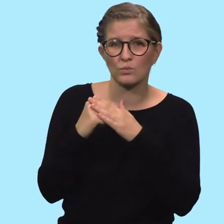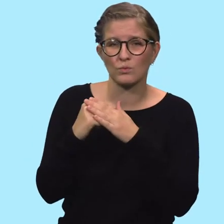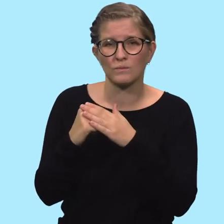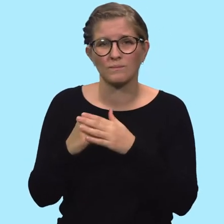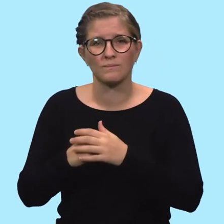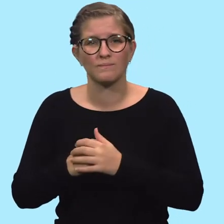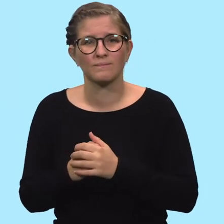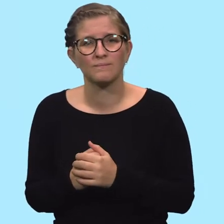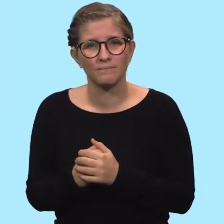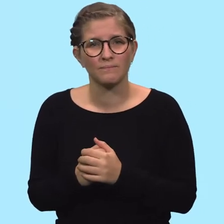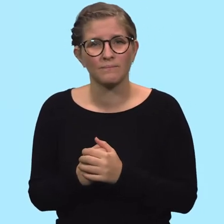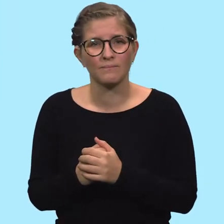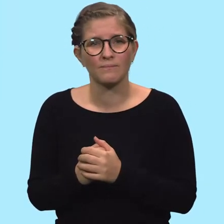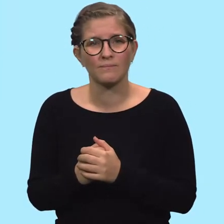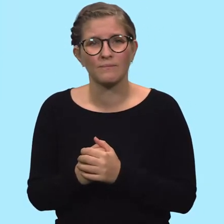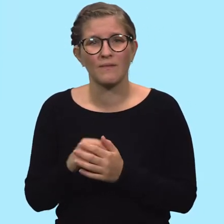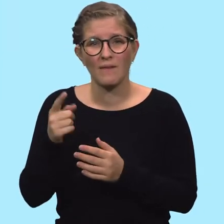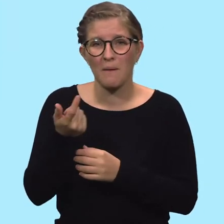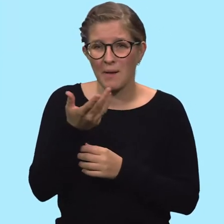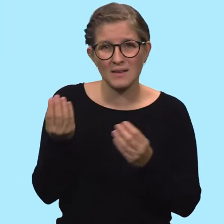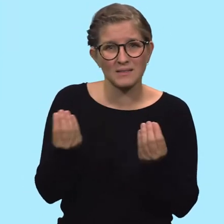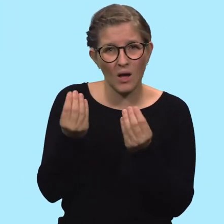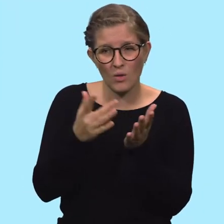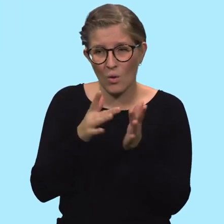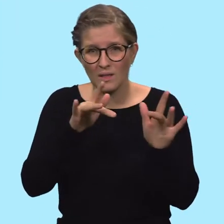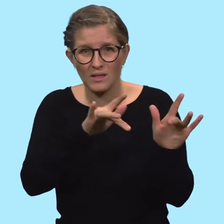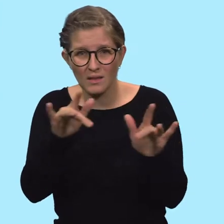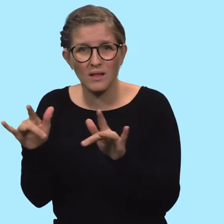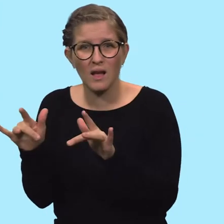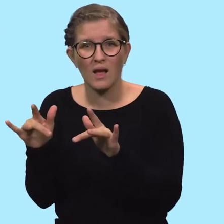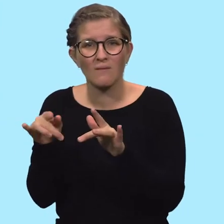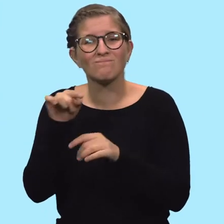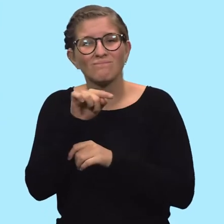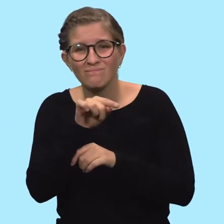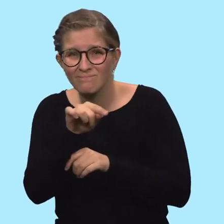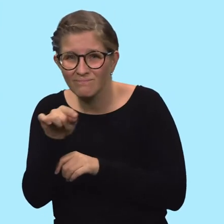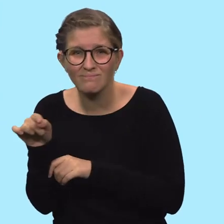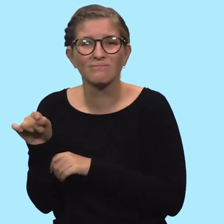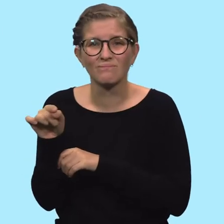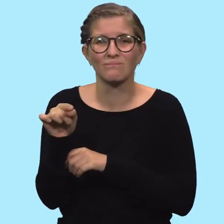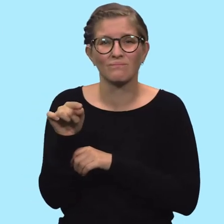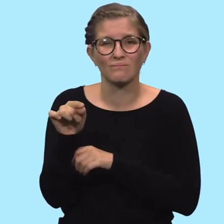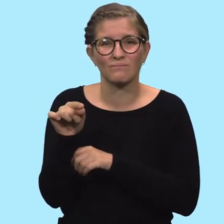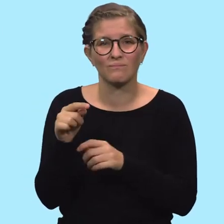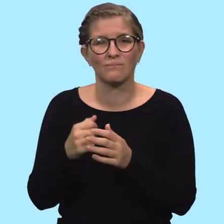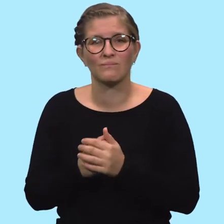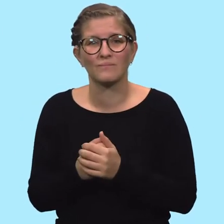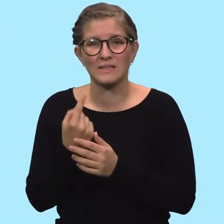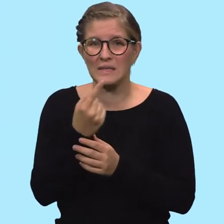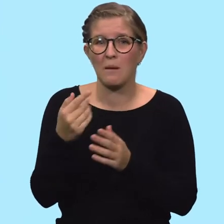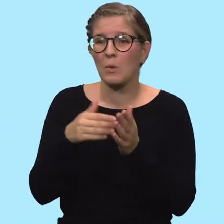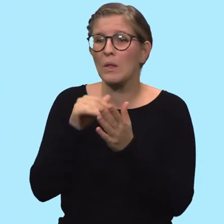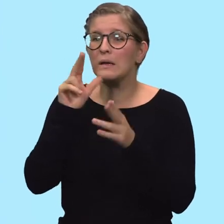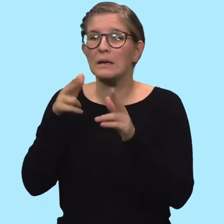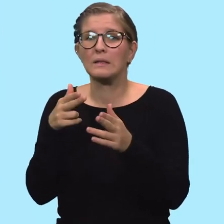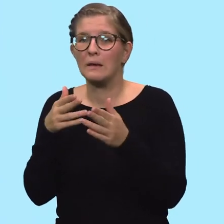notwendig, dass eine zweite Person hinzukommt, die mir hilft, weil es immer